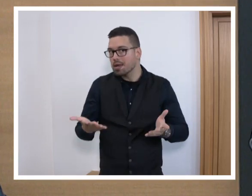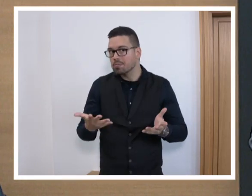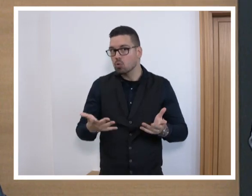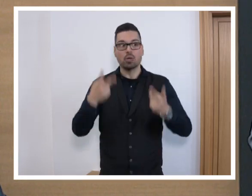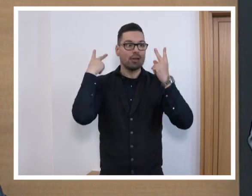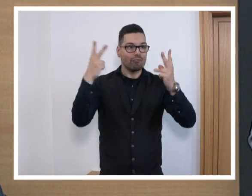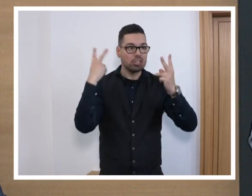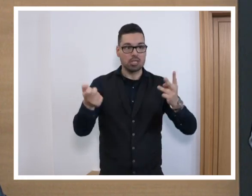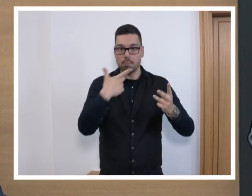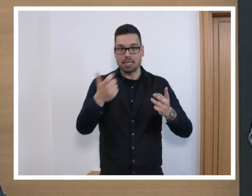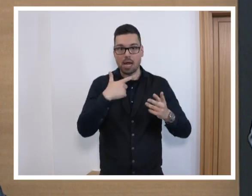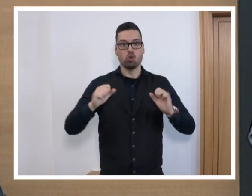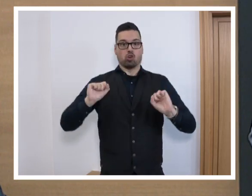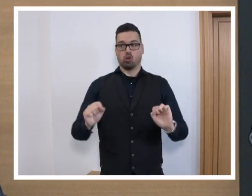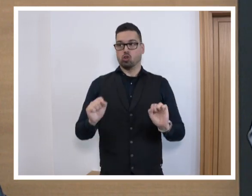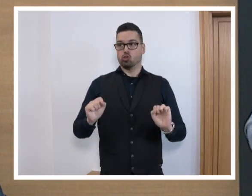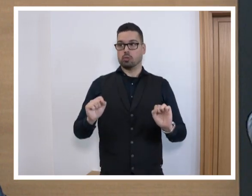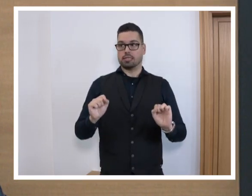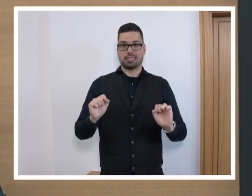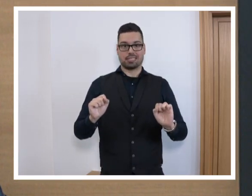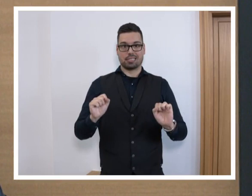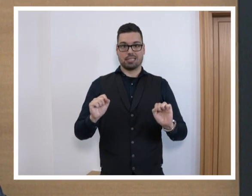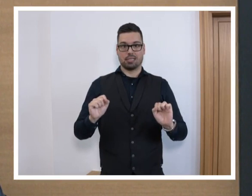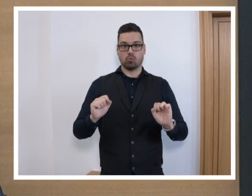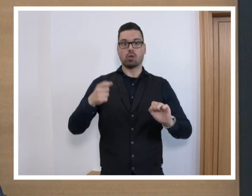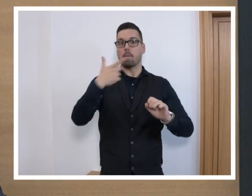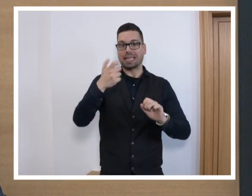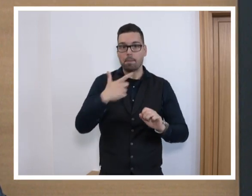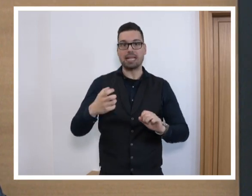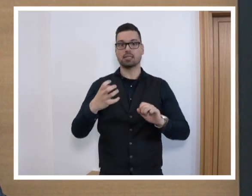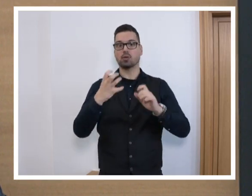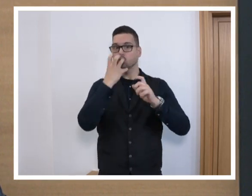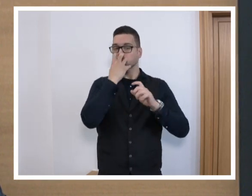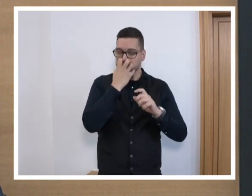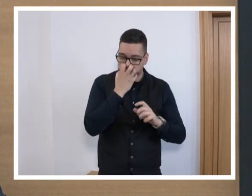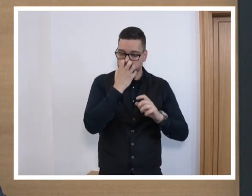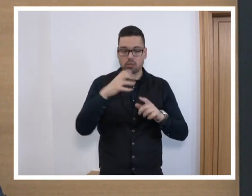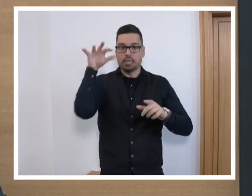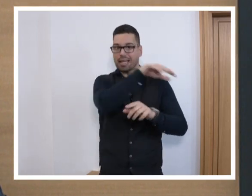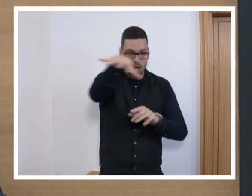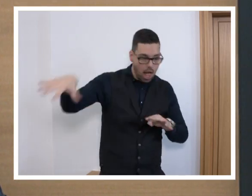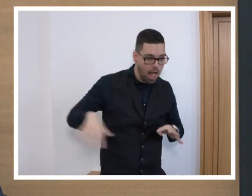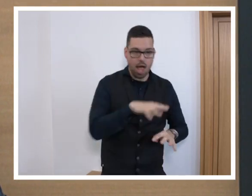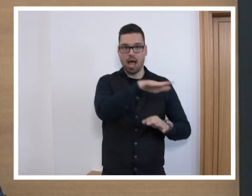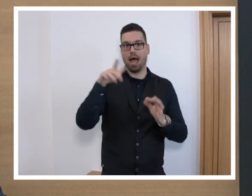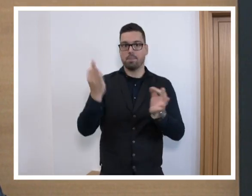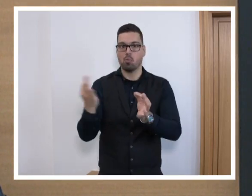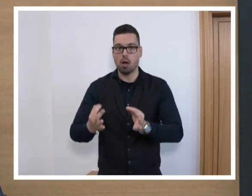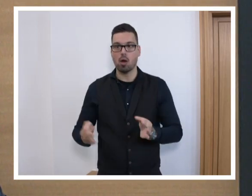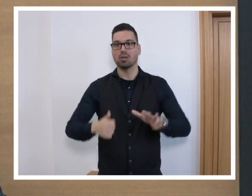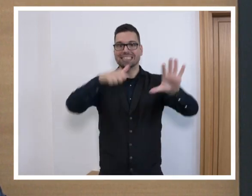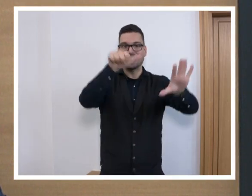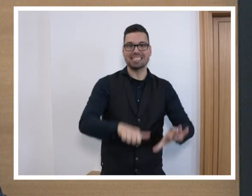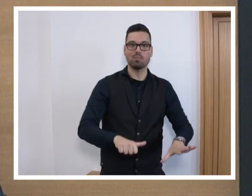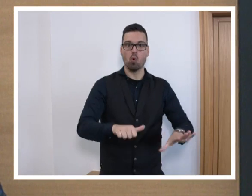Materialien wie Schutzausrüstung, Beatmungsgeräte und Achtung, Medikamente mit dem Bedarf für einen Monat beziehungsweise ein halbes Jahr gelagert